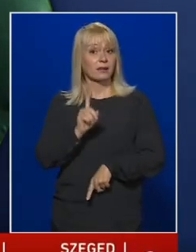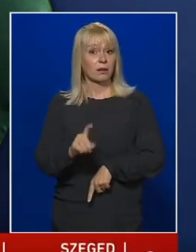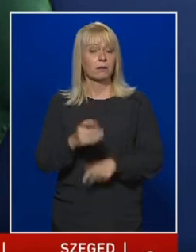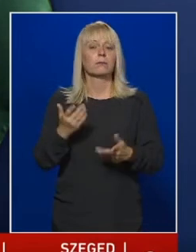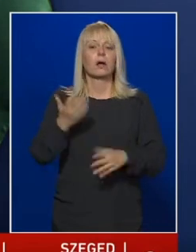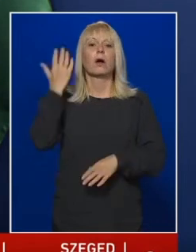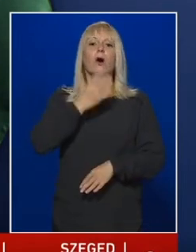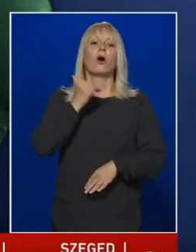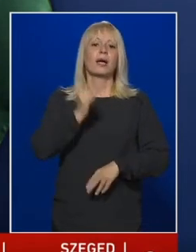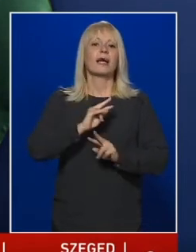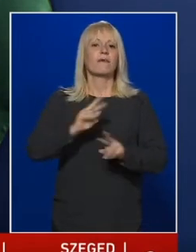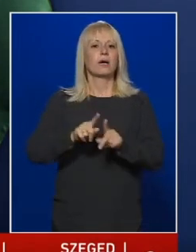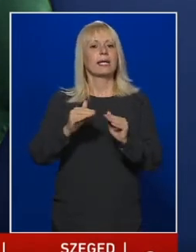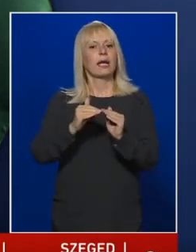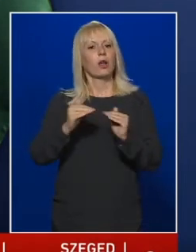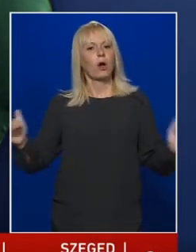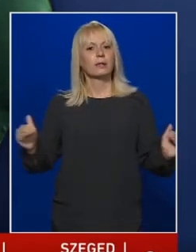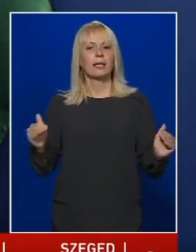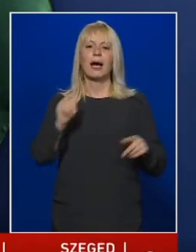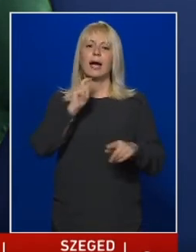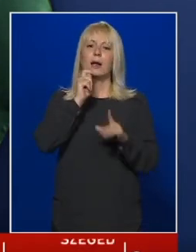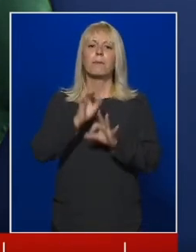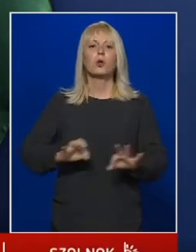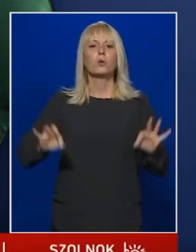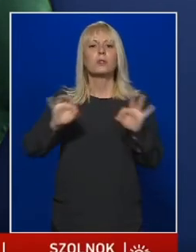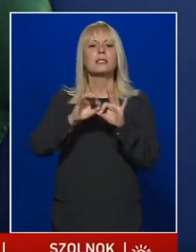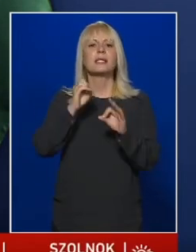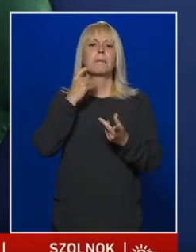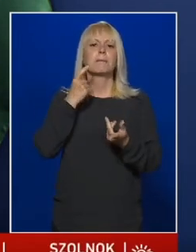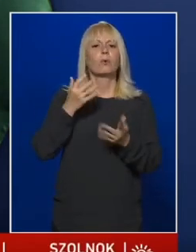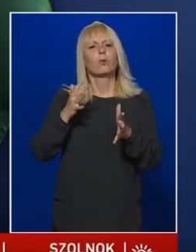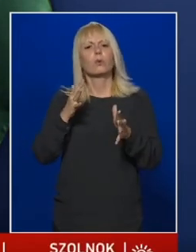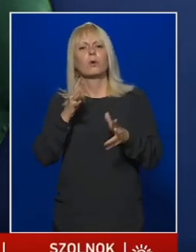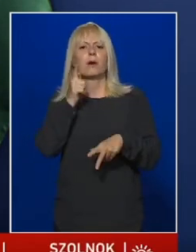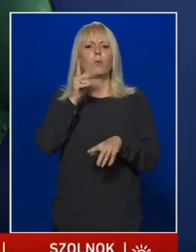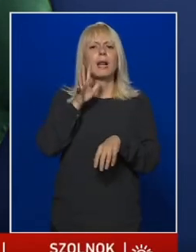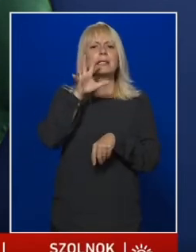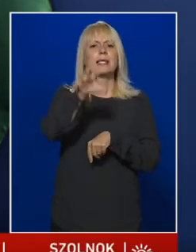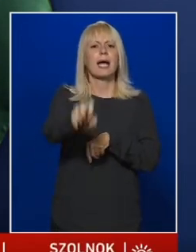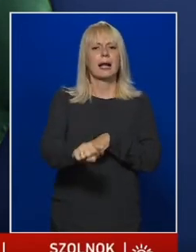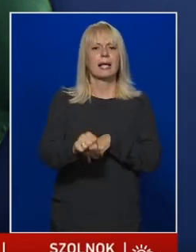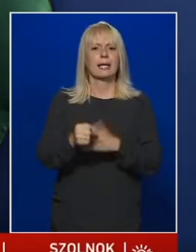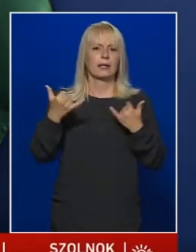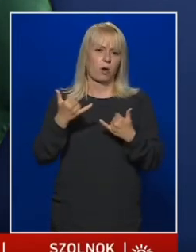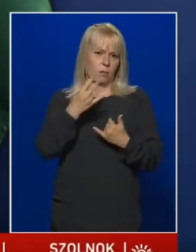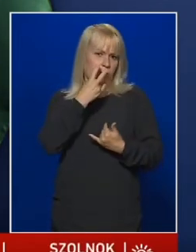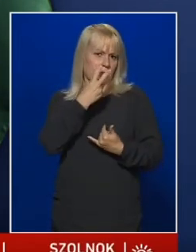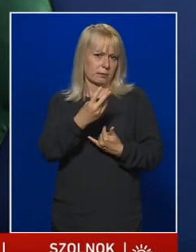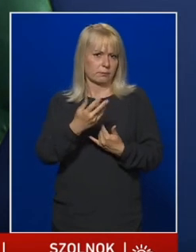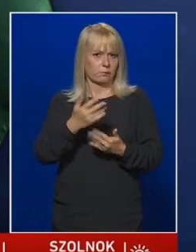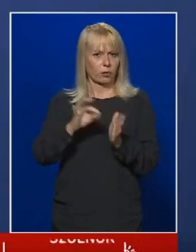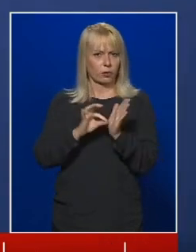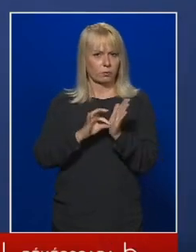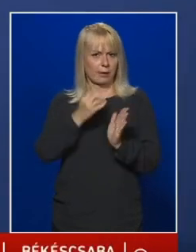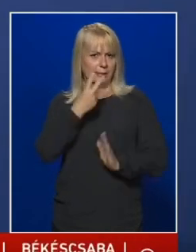igen, akkor hazánkban mikorra prognosztizálják ennek elérését, a jelenlegi tendenciákat figyelembe véve?